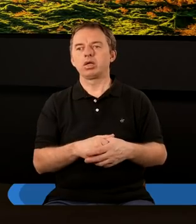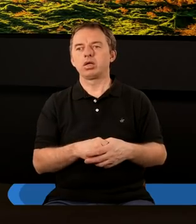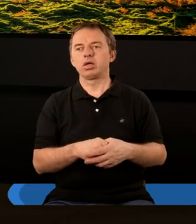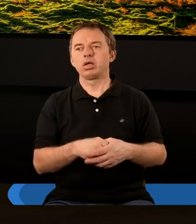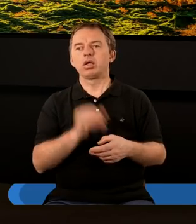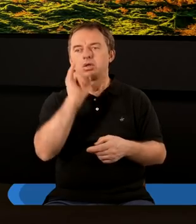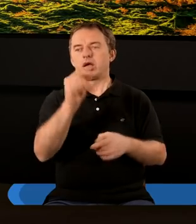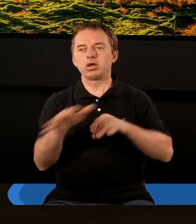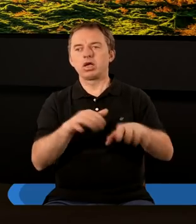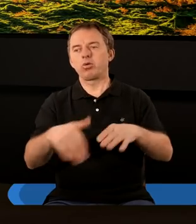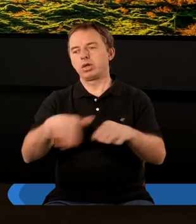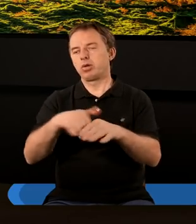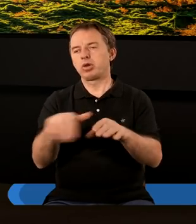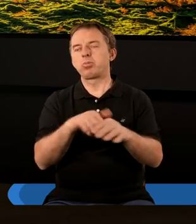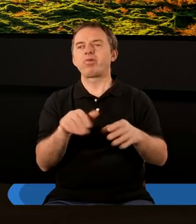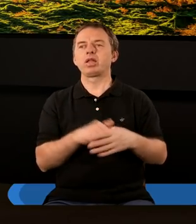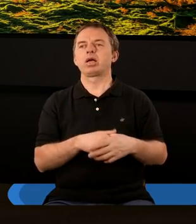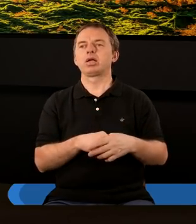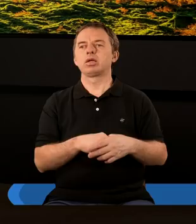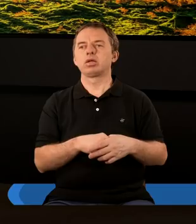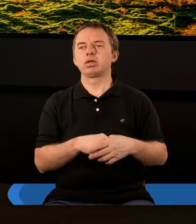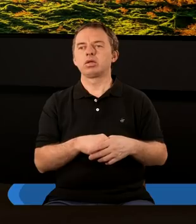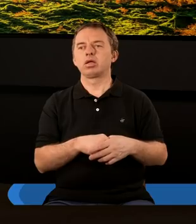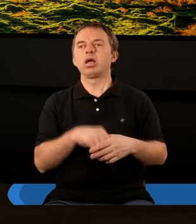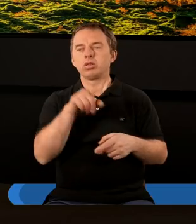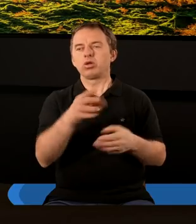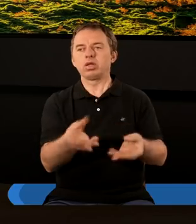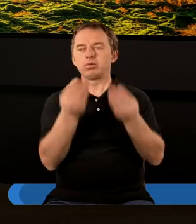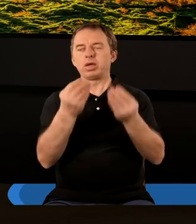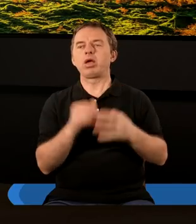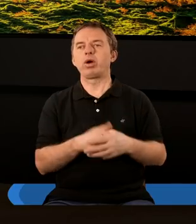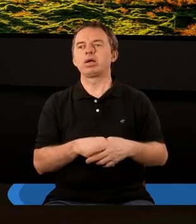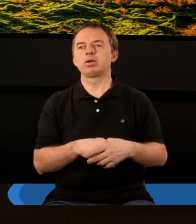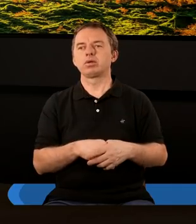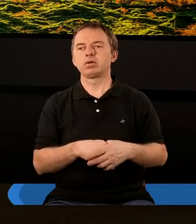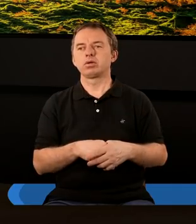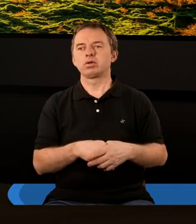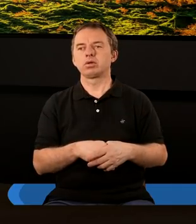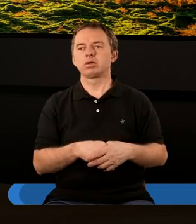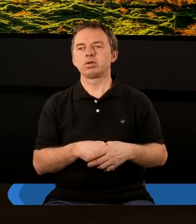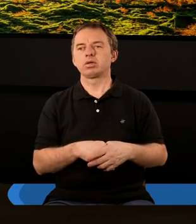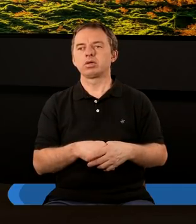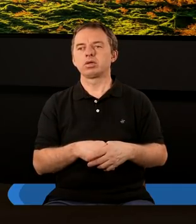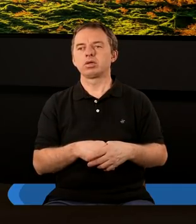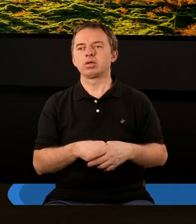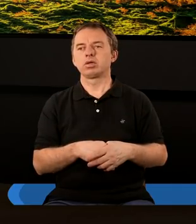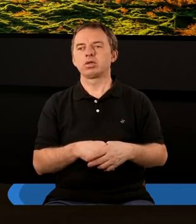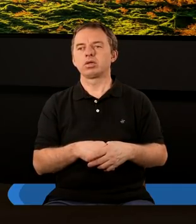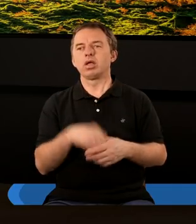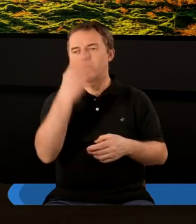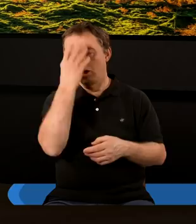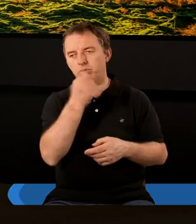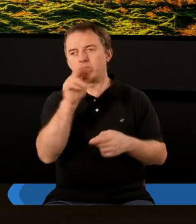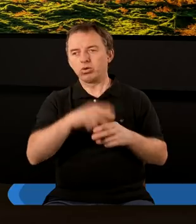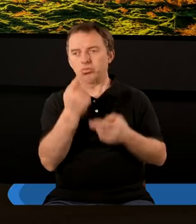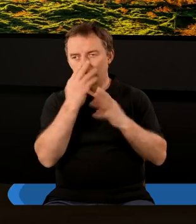Gdzie jest Jego miejsce przebywania. I to jest niesamowite. Naprawdę, to jest niesamowite. Ten obraz jest niesamowity,